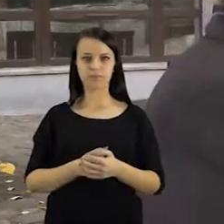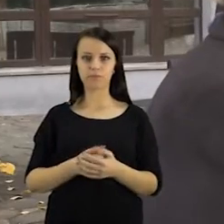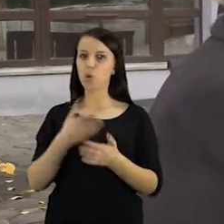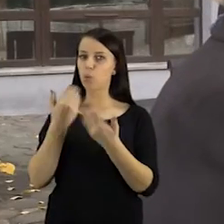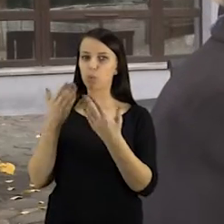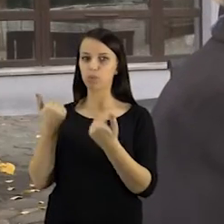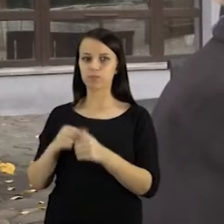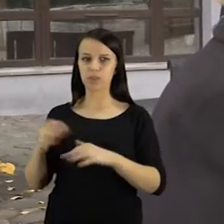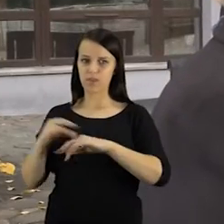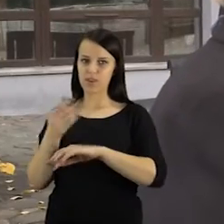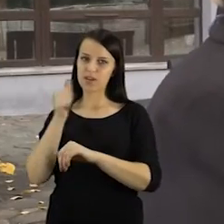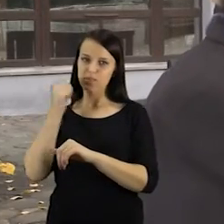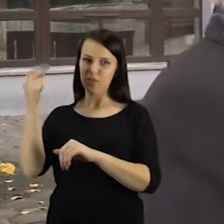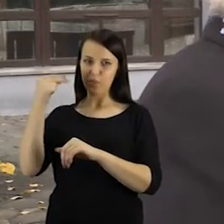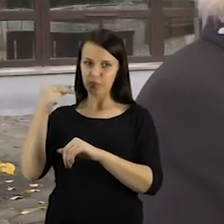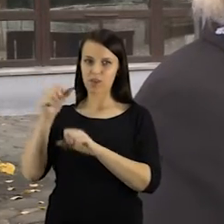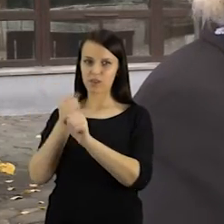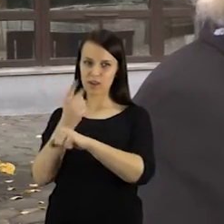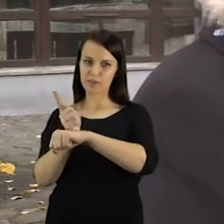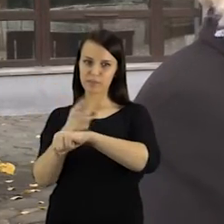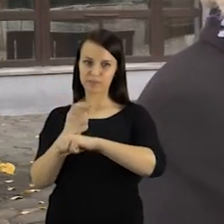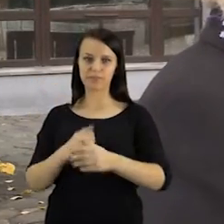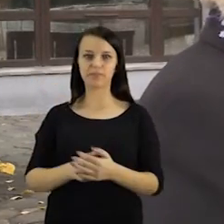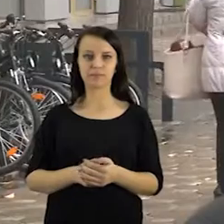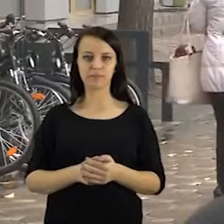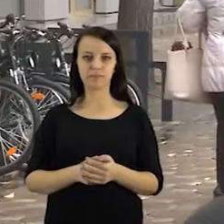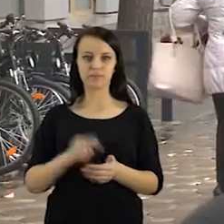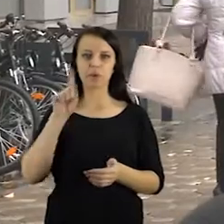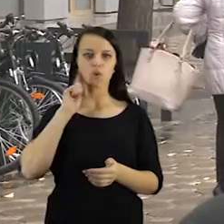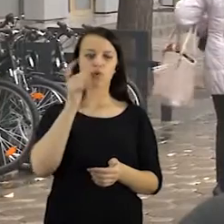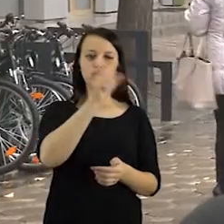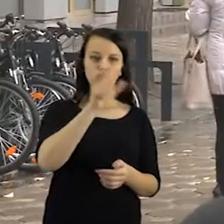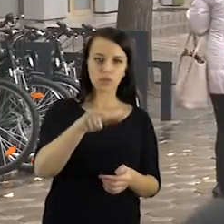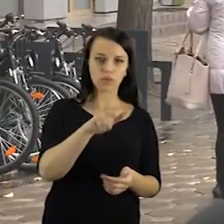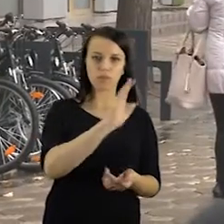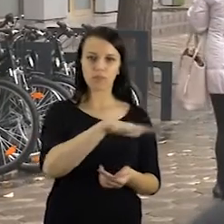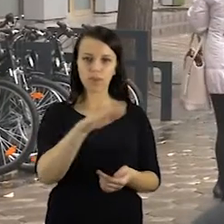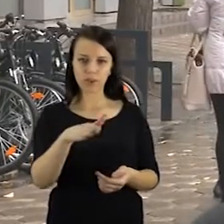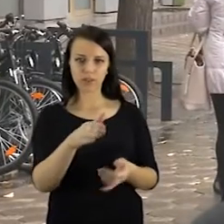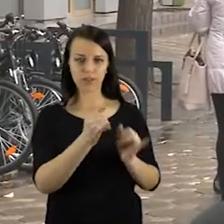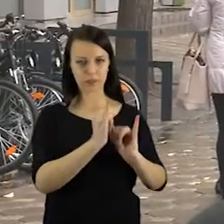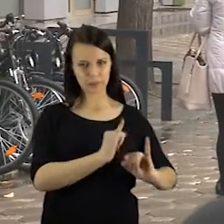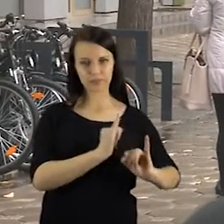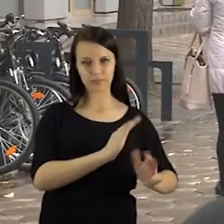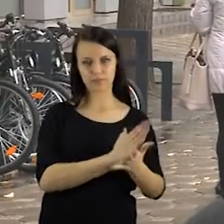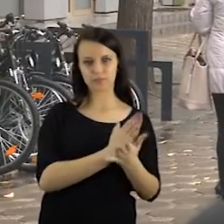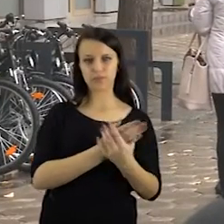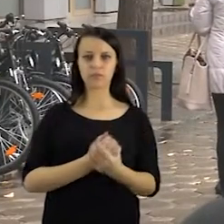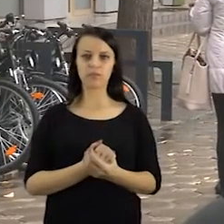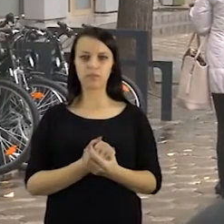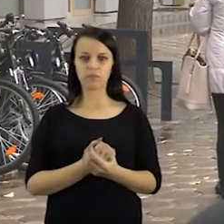Nebūna, vyras primena visą laiką aš vakarą, kad nepamirščiau persukti laiką. Tikriausiai jauniems žmonėms ir ypatingai vaikam, tai